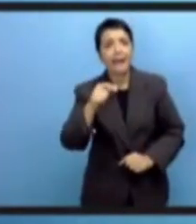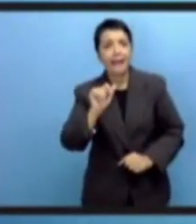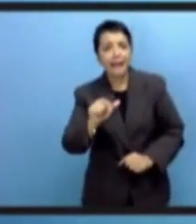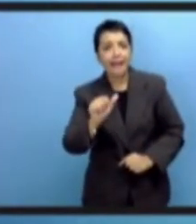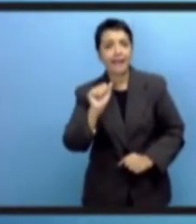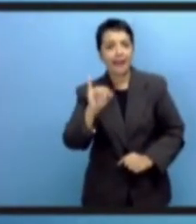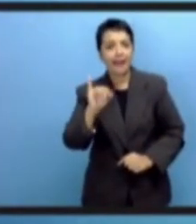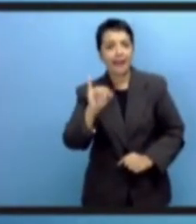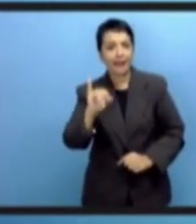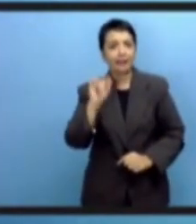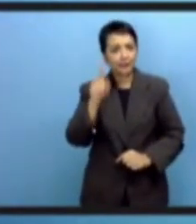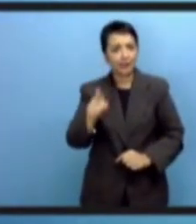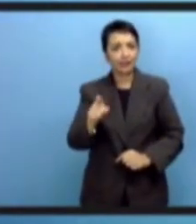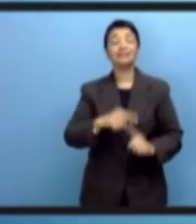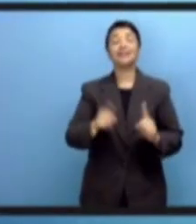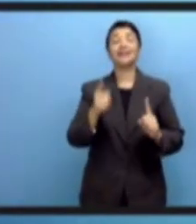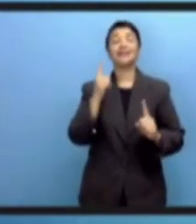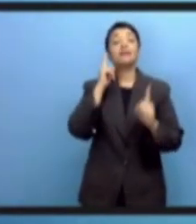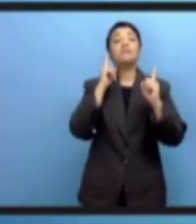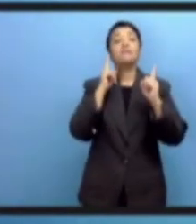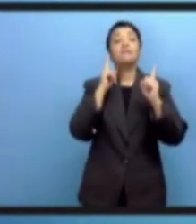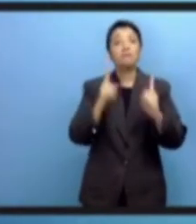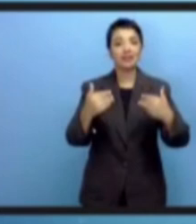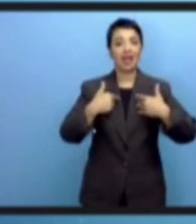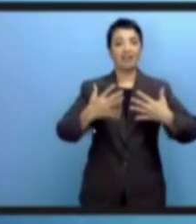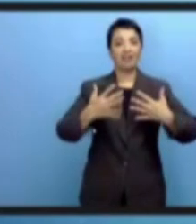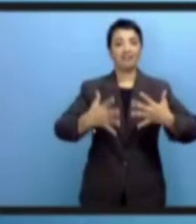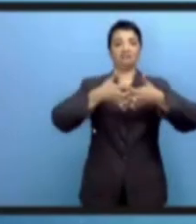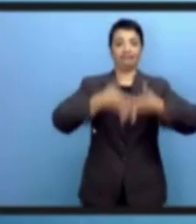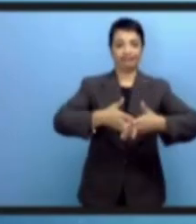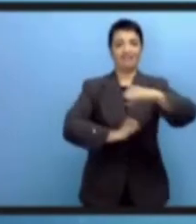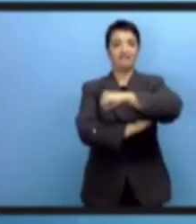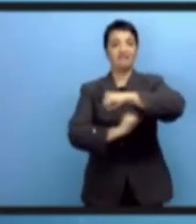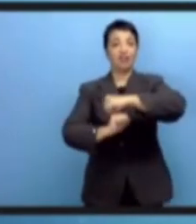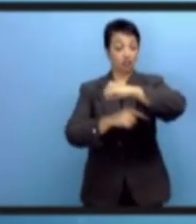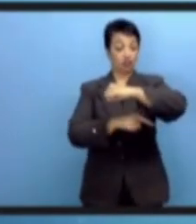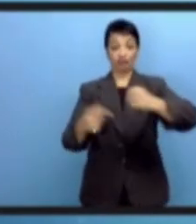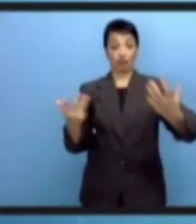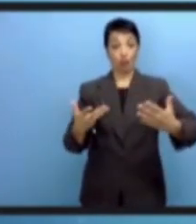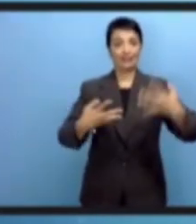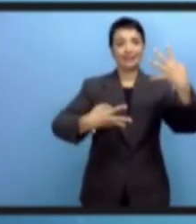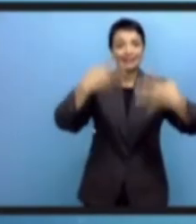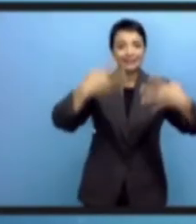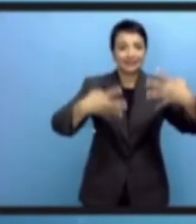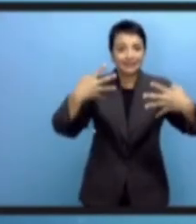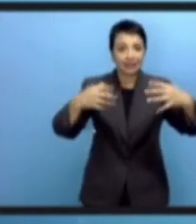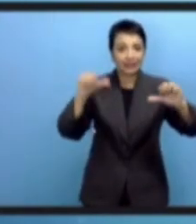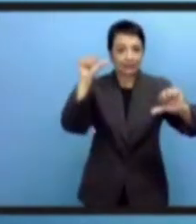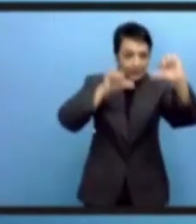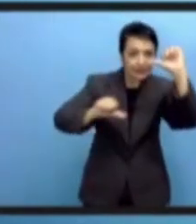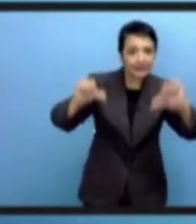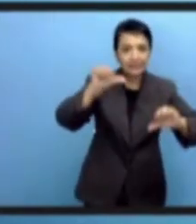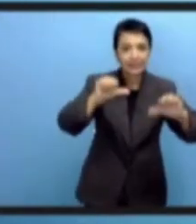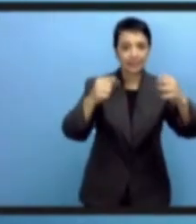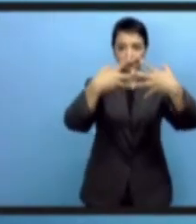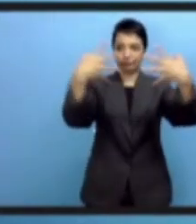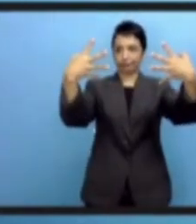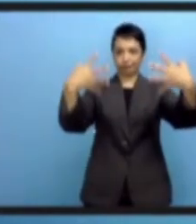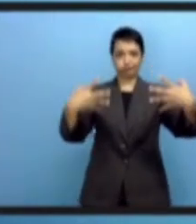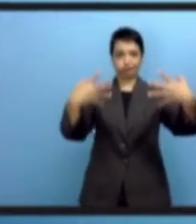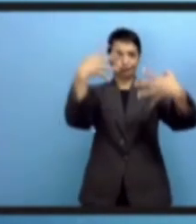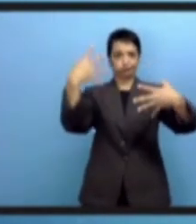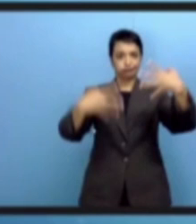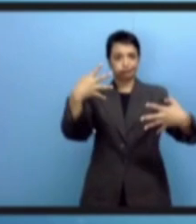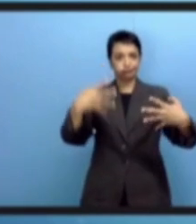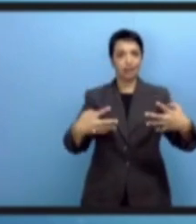Я не хотел бы добавлять к этому искусственный интеллект, потому что это такое слишком модное слово стало в последнее время. Но я думаю,